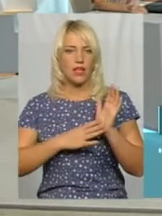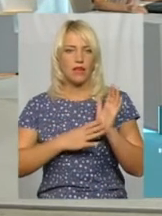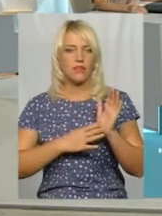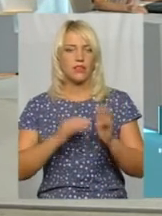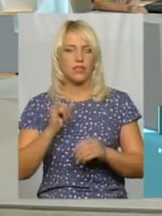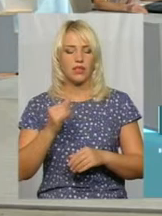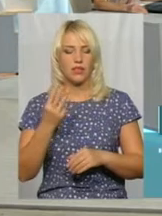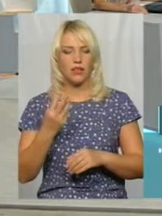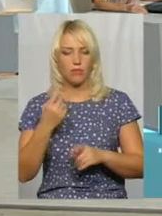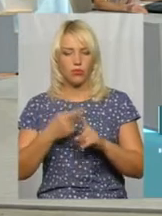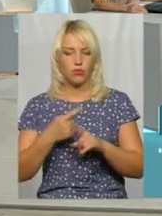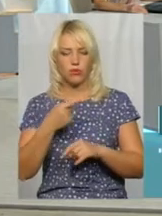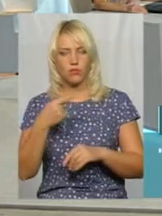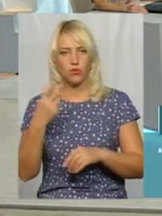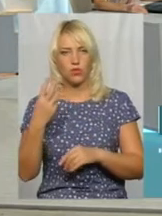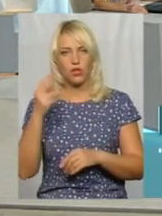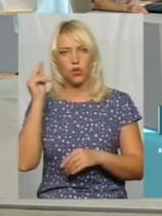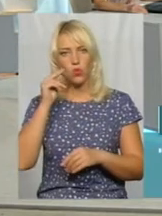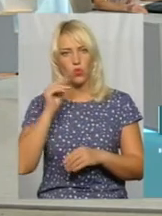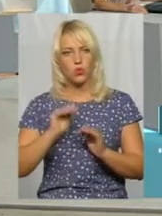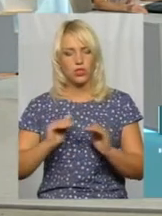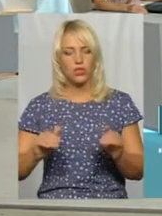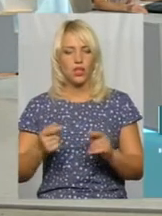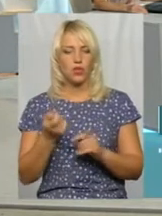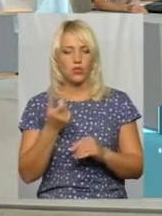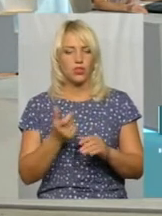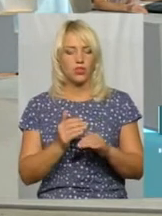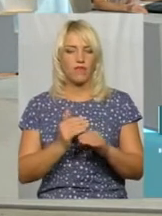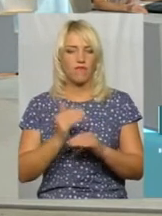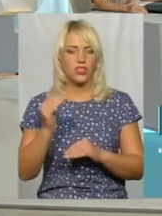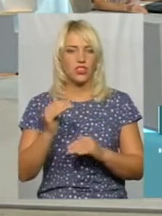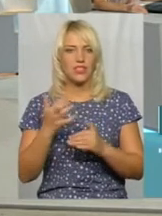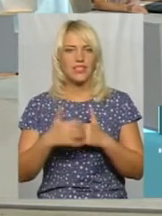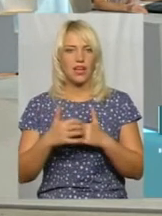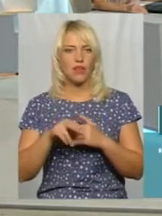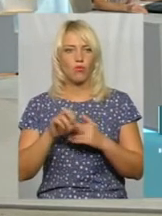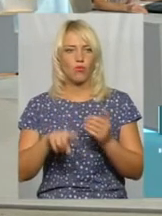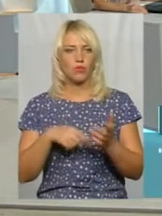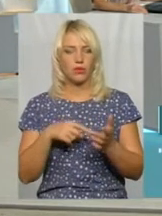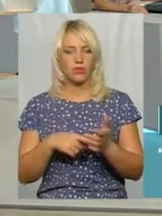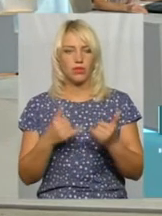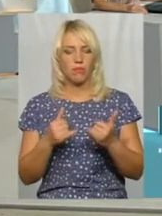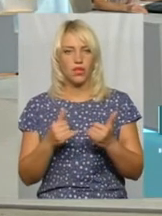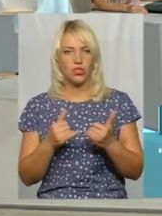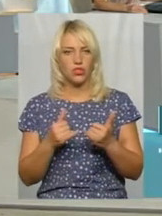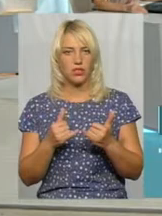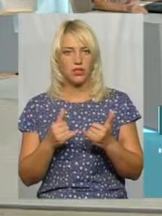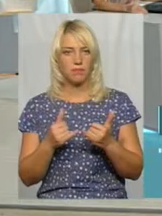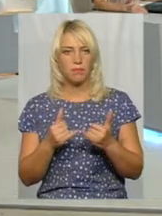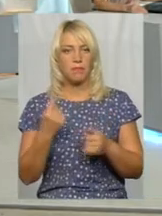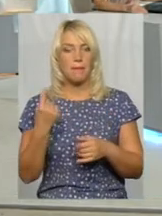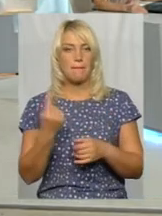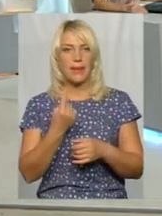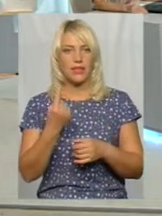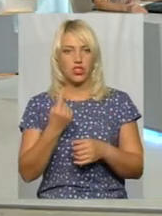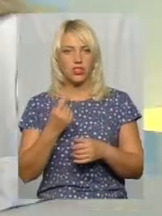на клас. Це нормально. Трошки вище середньої по місту. В теперішніх перших